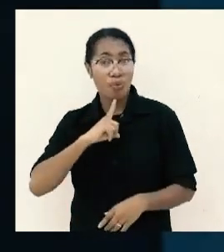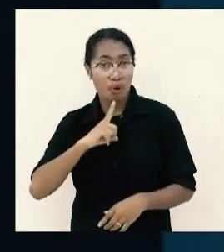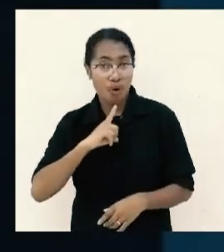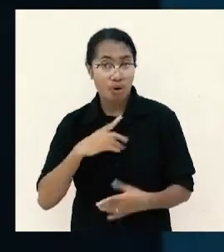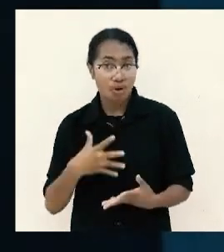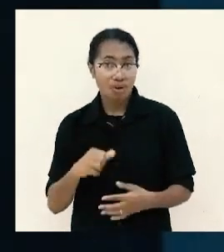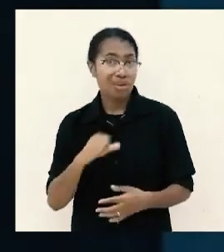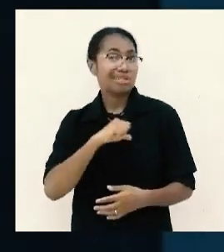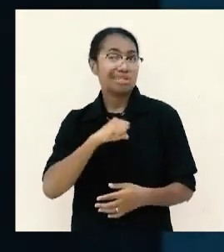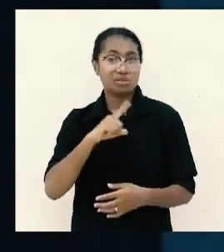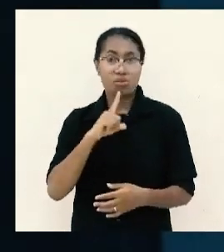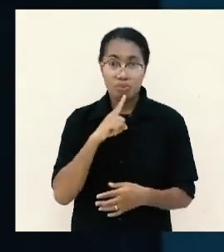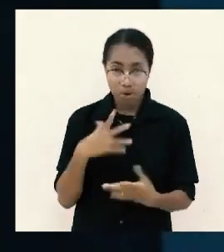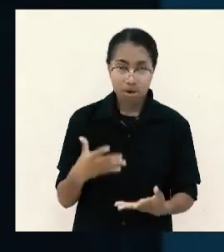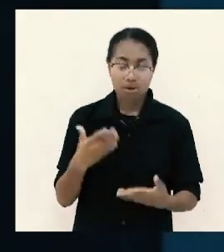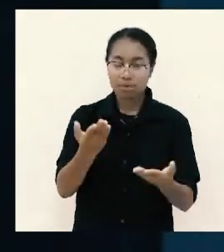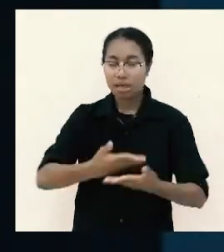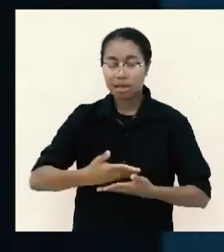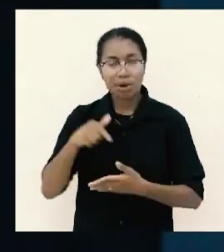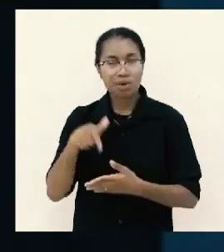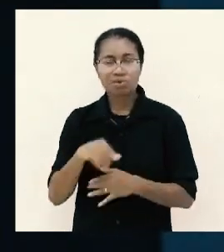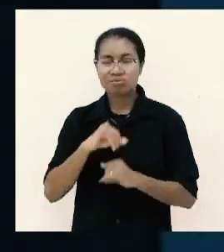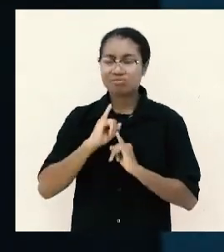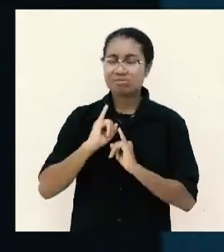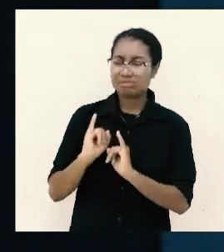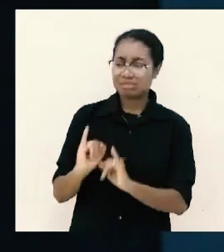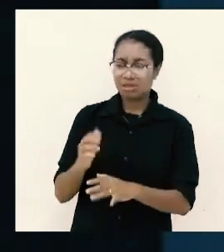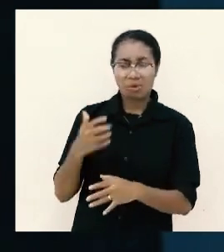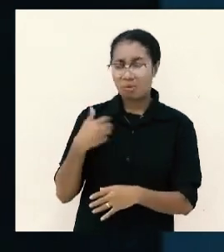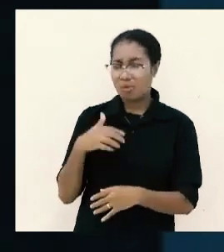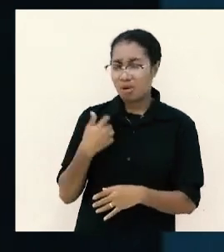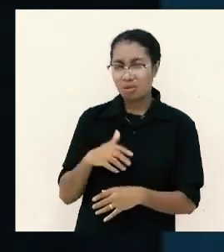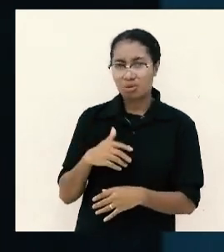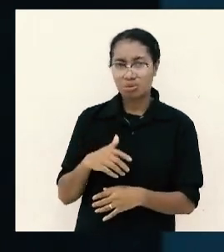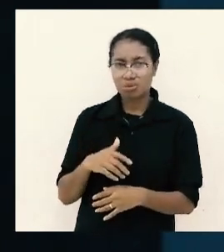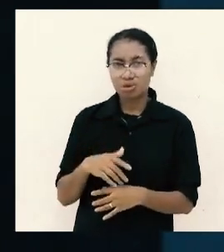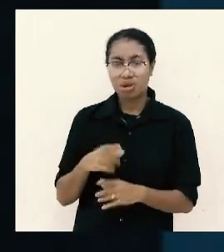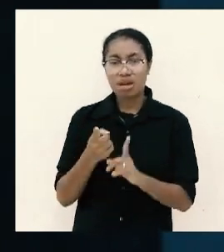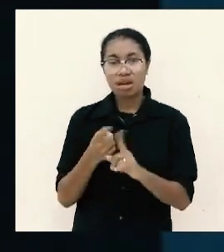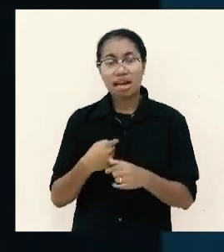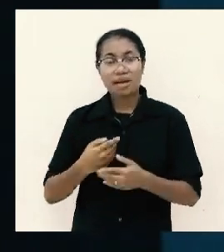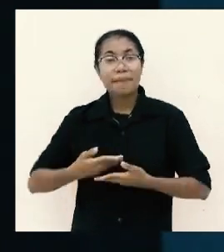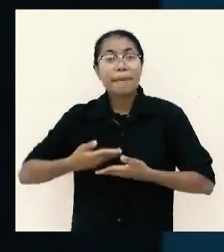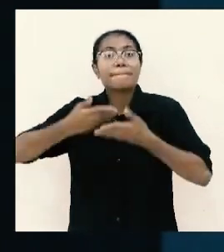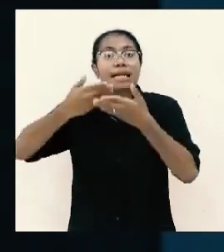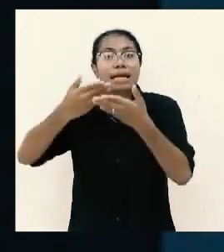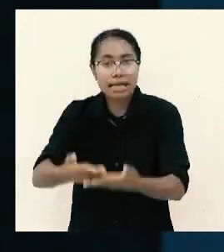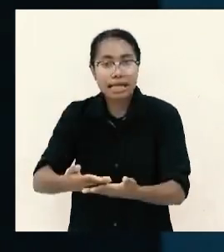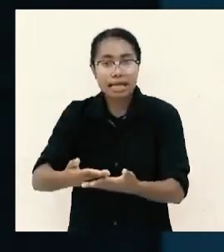menyebabkan menerima itu tidak kalah sukar daripada memberi